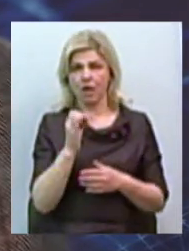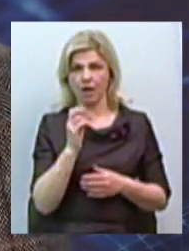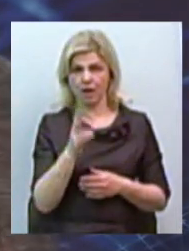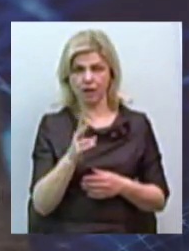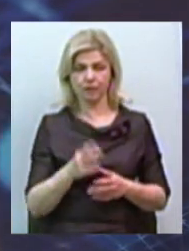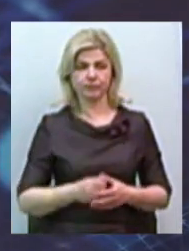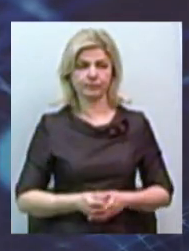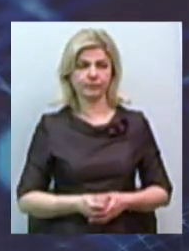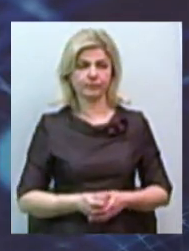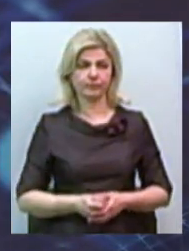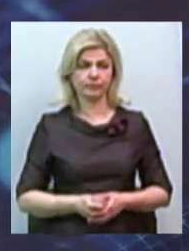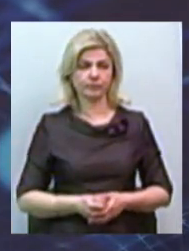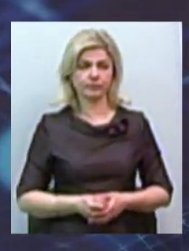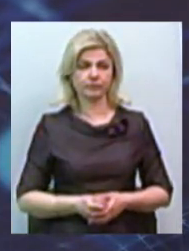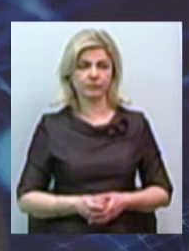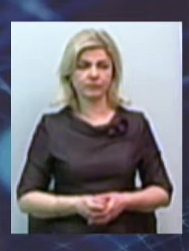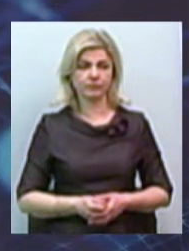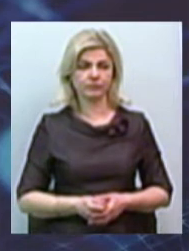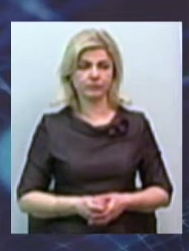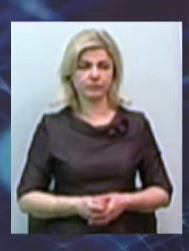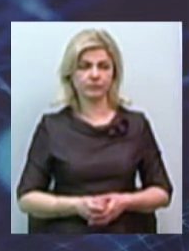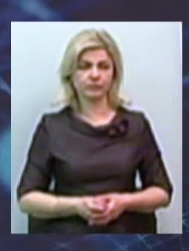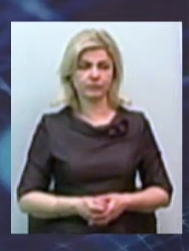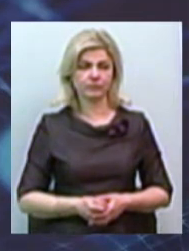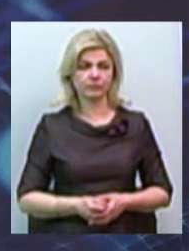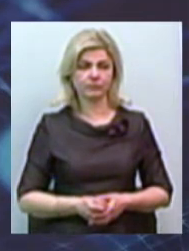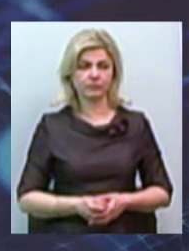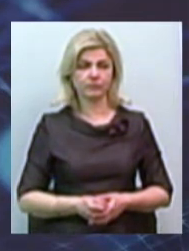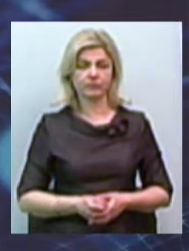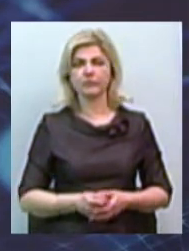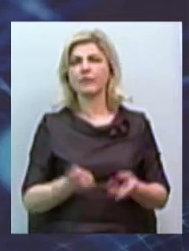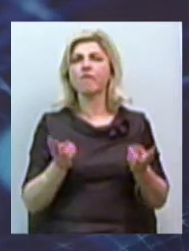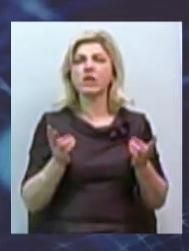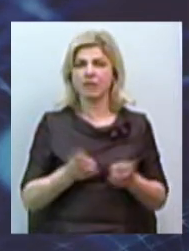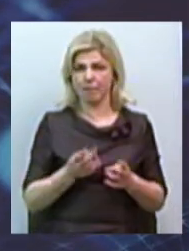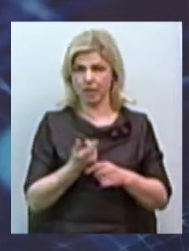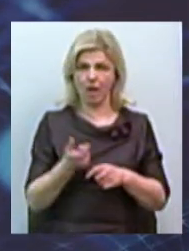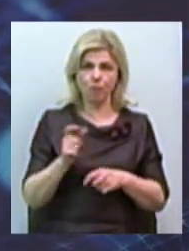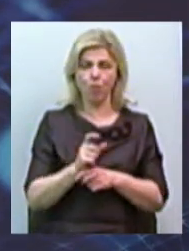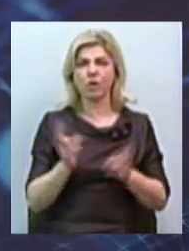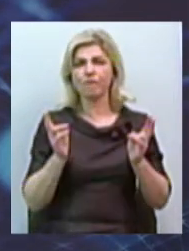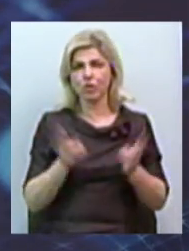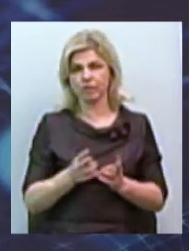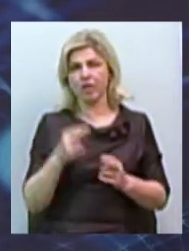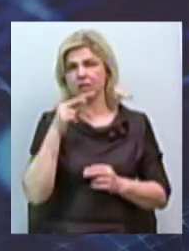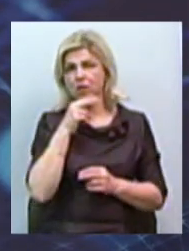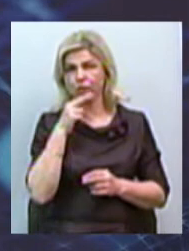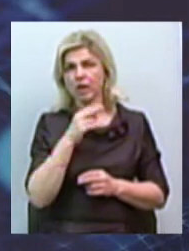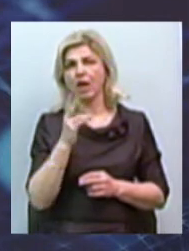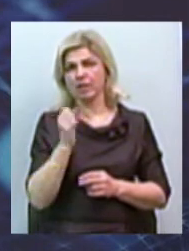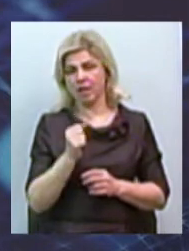востребованные медикаменты сейчас на фармацевтическом ринке.